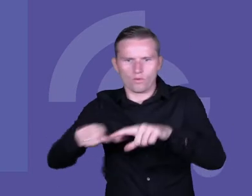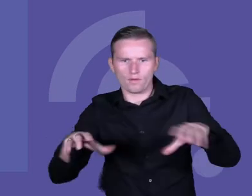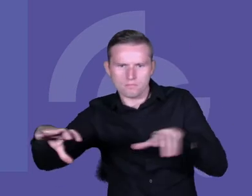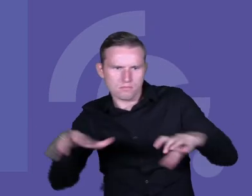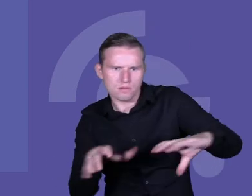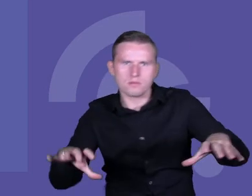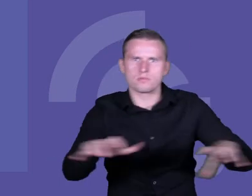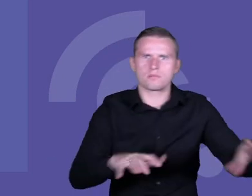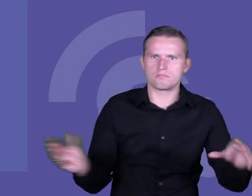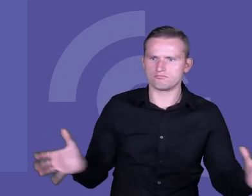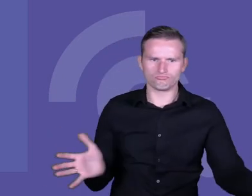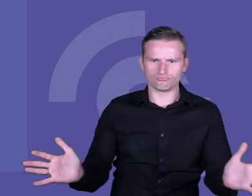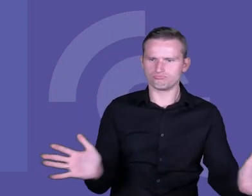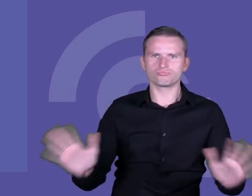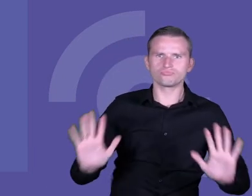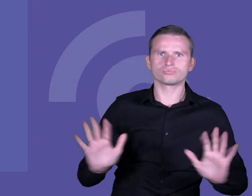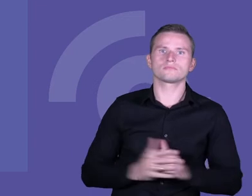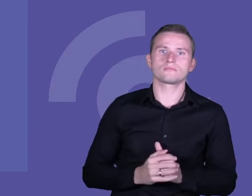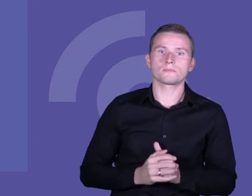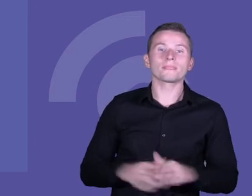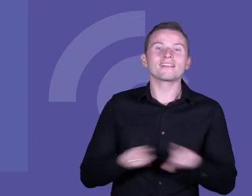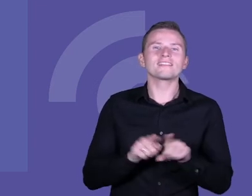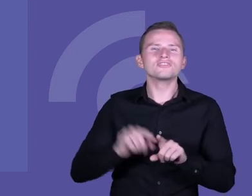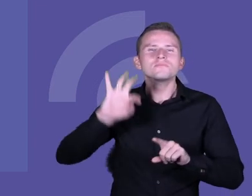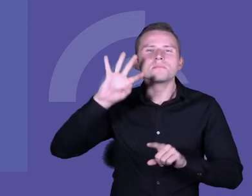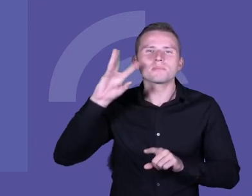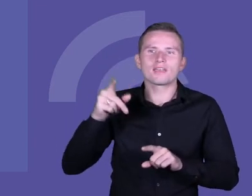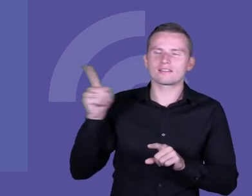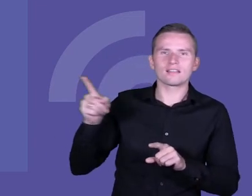także podkreślać. Tutaj przepiękna pracownia polonistyczna